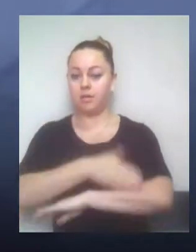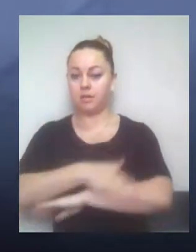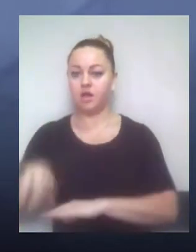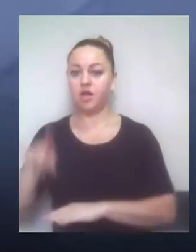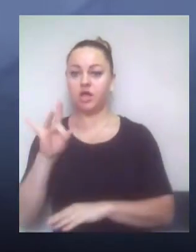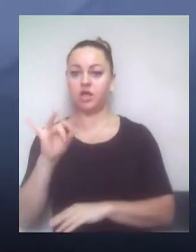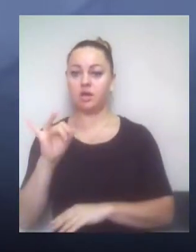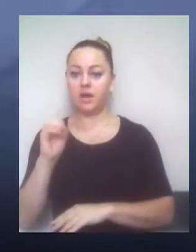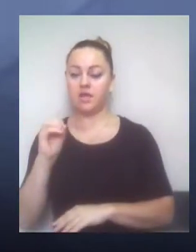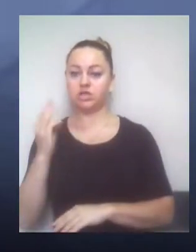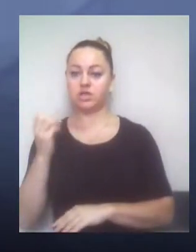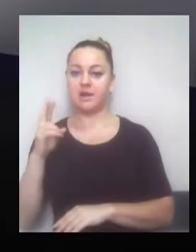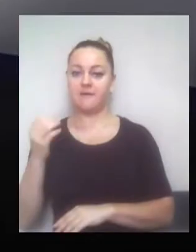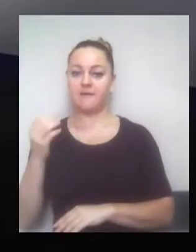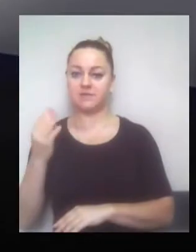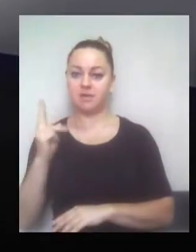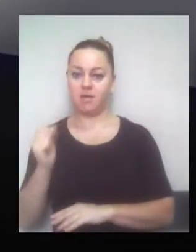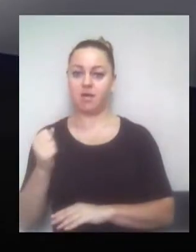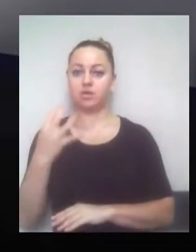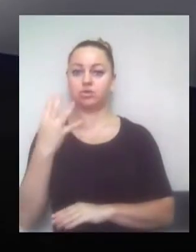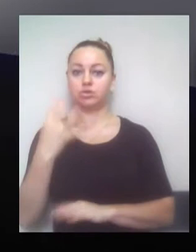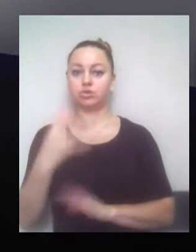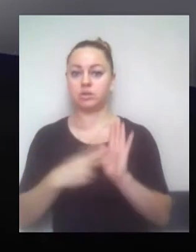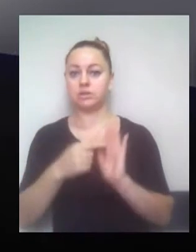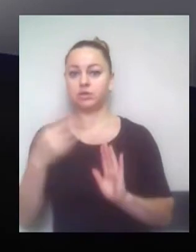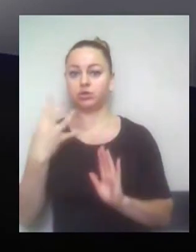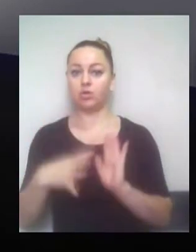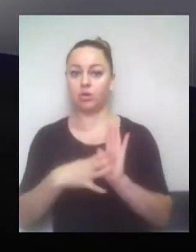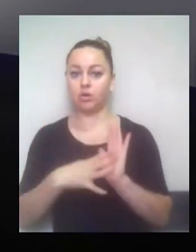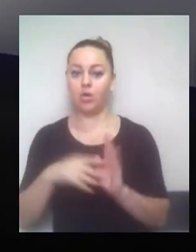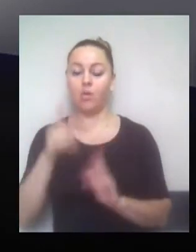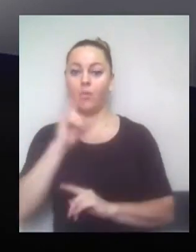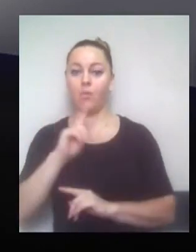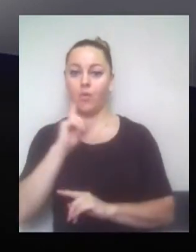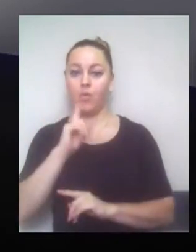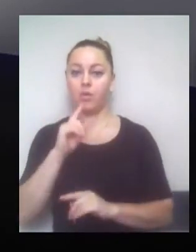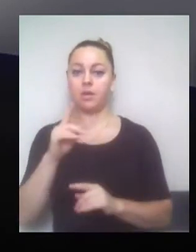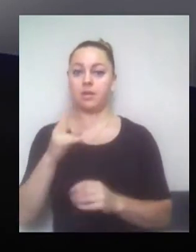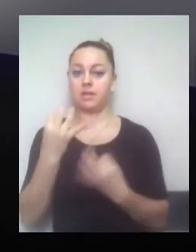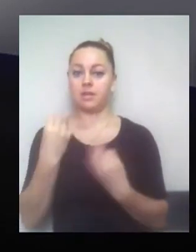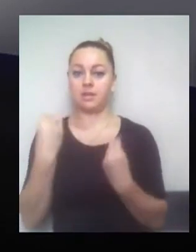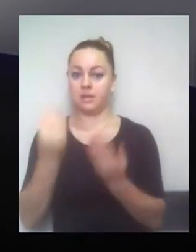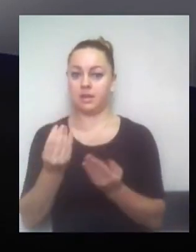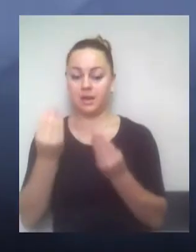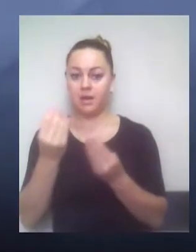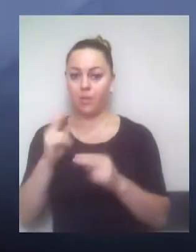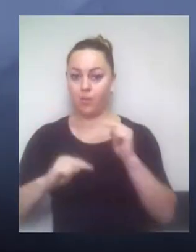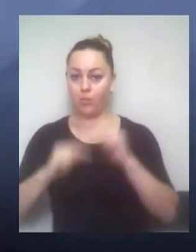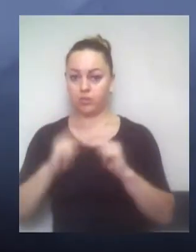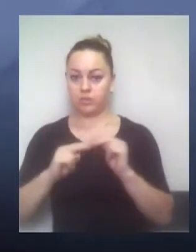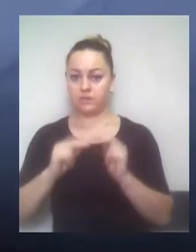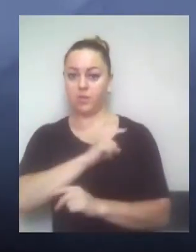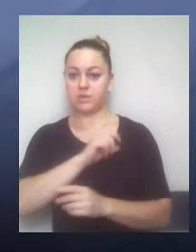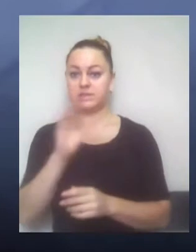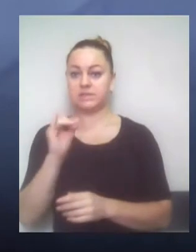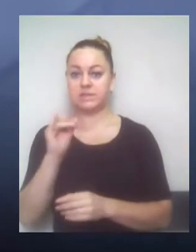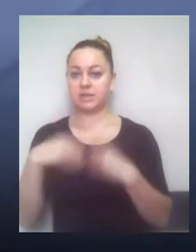4749 до моменту, поки забудовникам не будет надана повна проектная документація Щодо